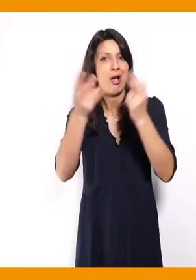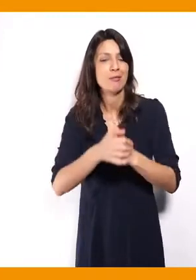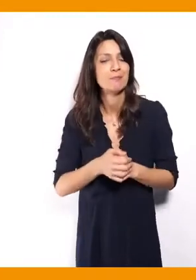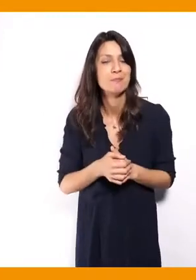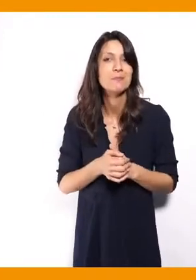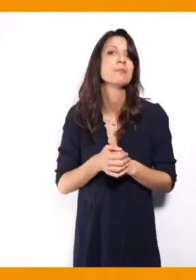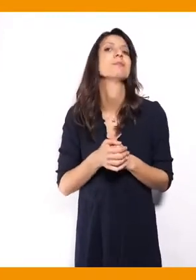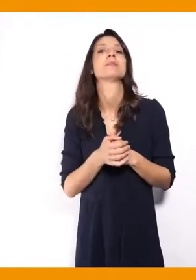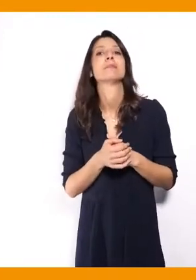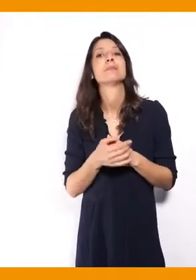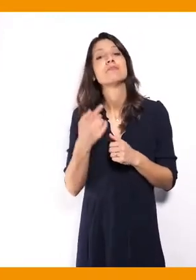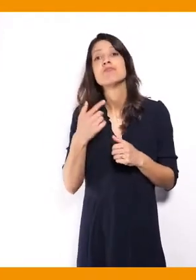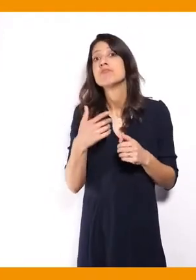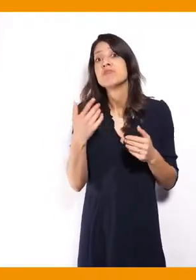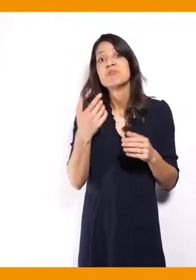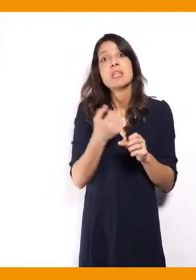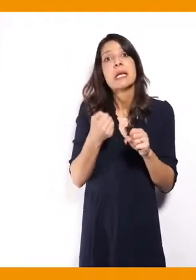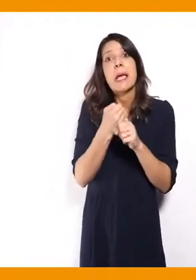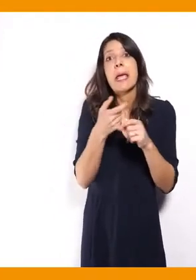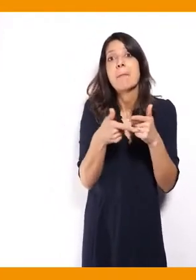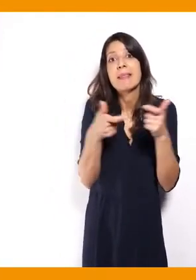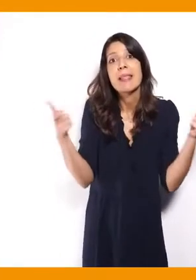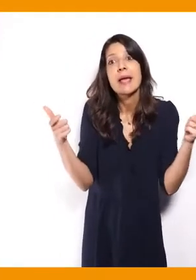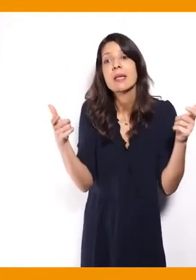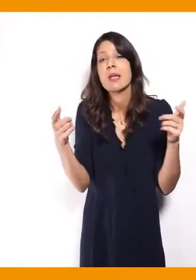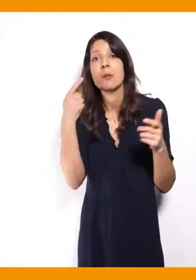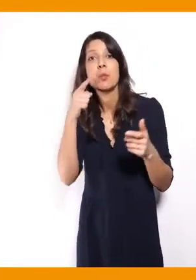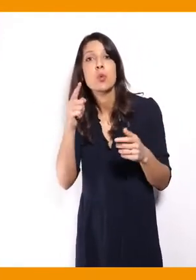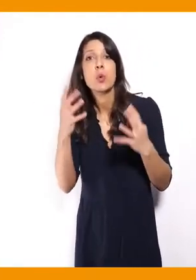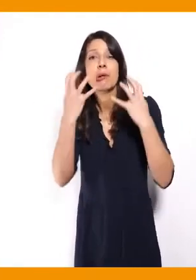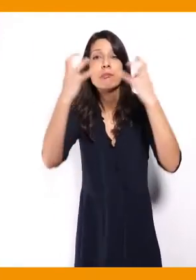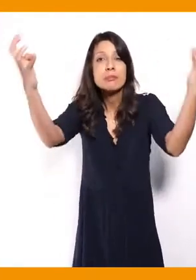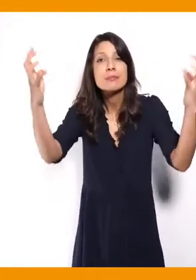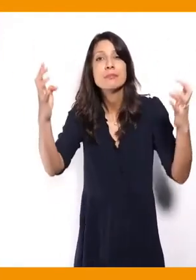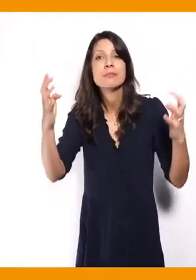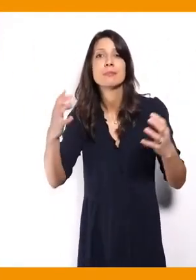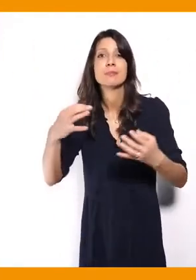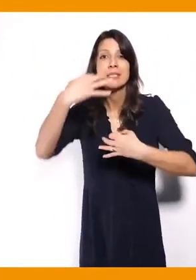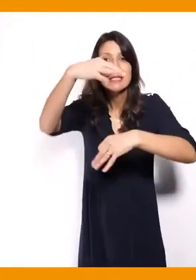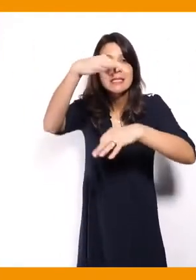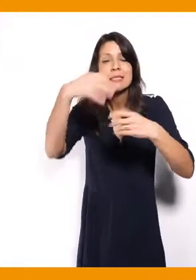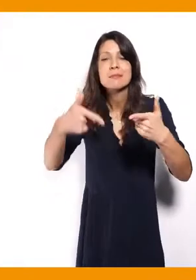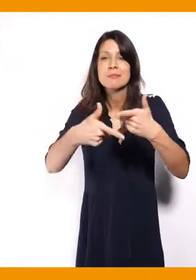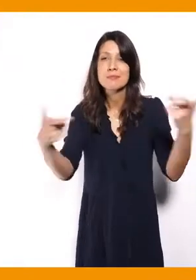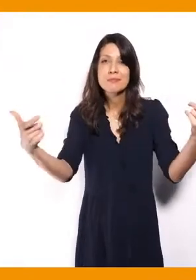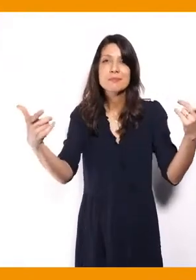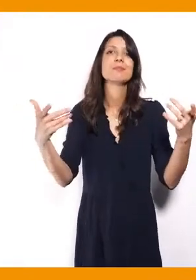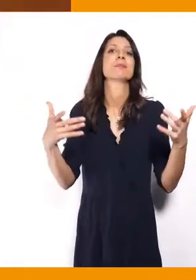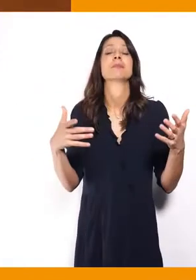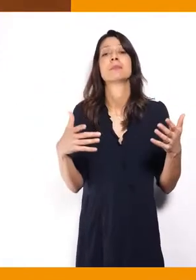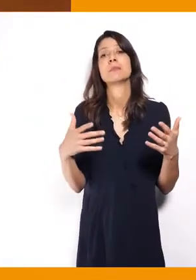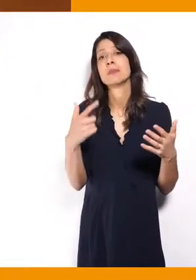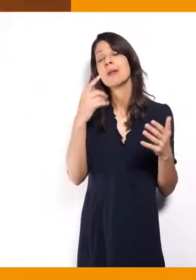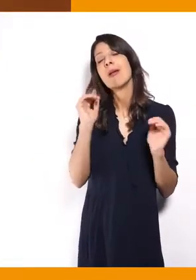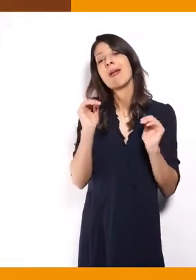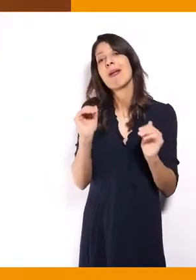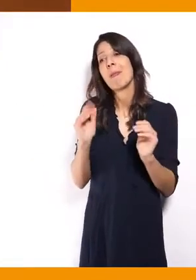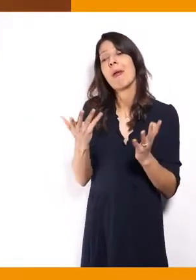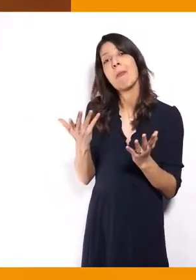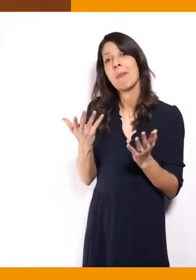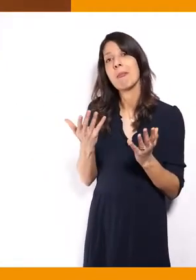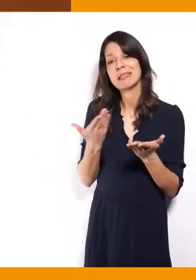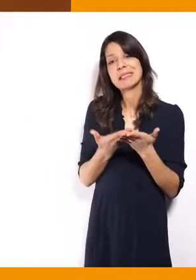des différents matériels, des meetings, il va nous expliquer tout ça, et ça nous semblait évidemment très complémentaire de ce qu